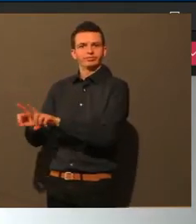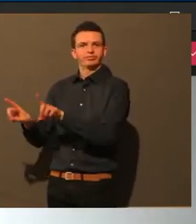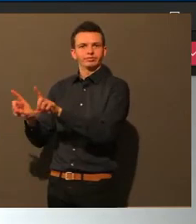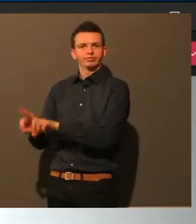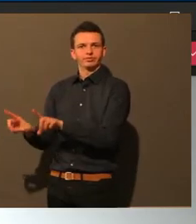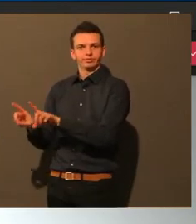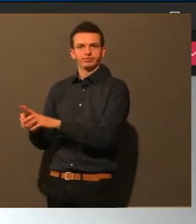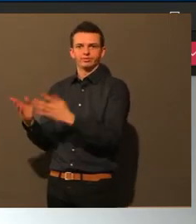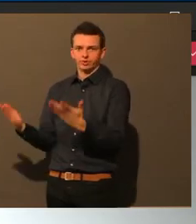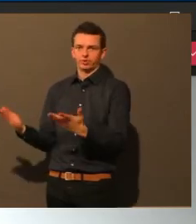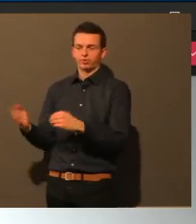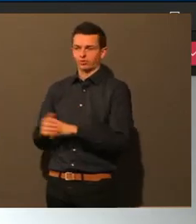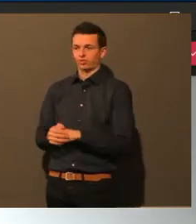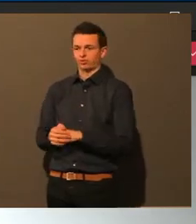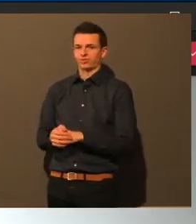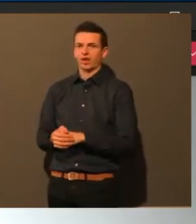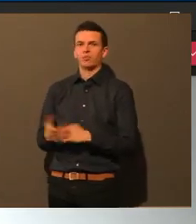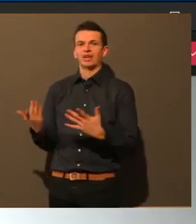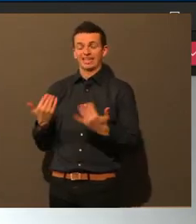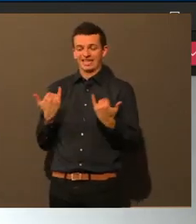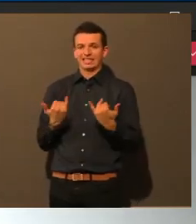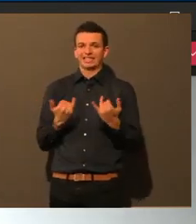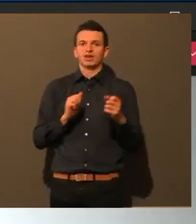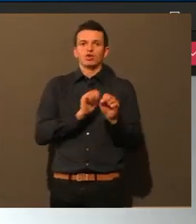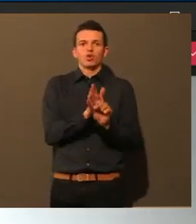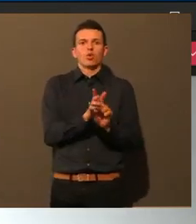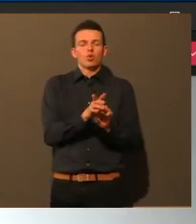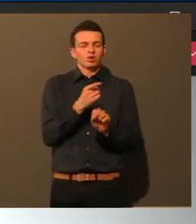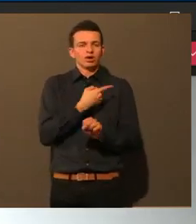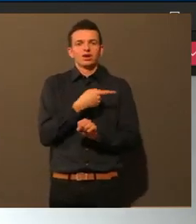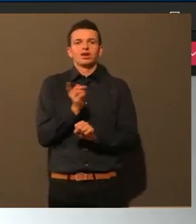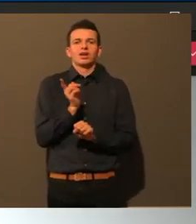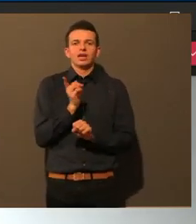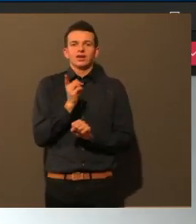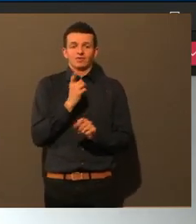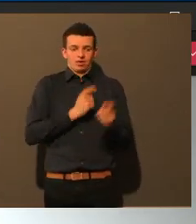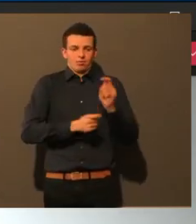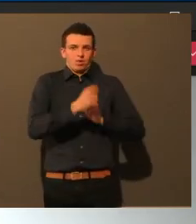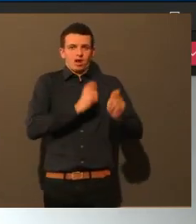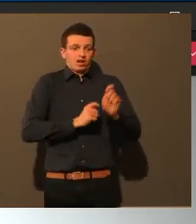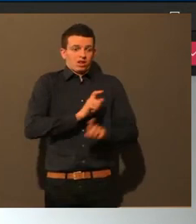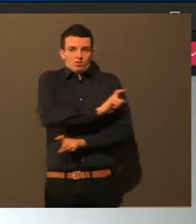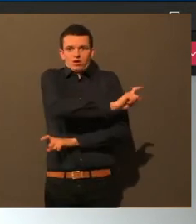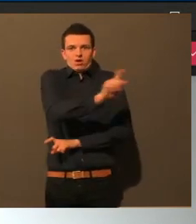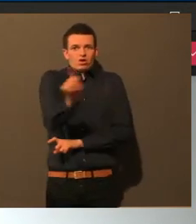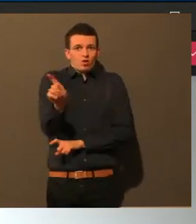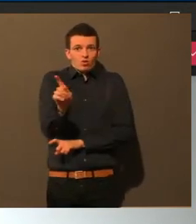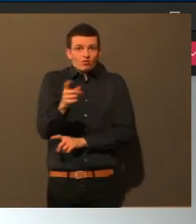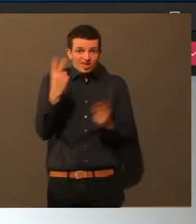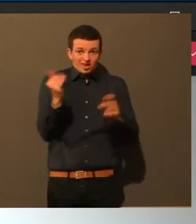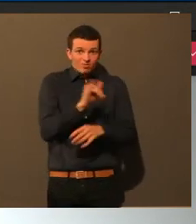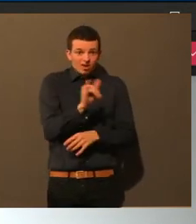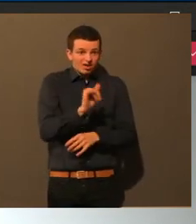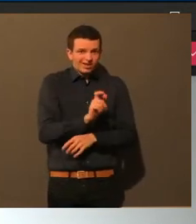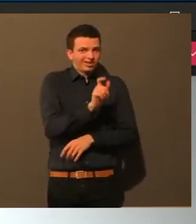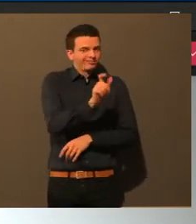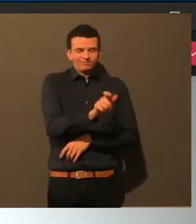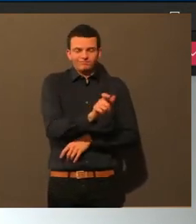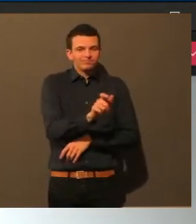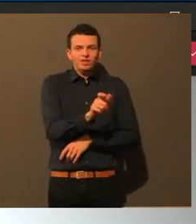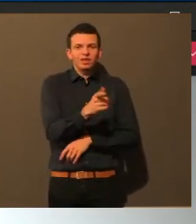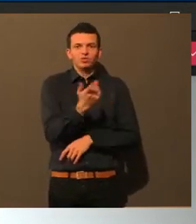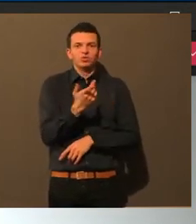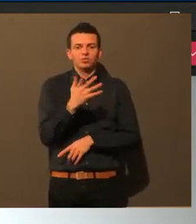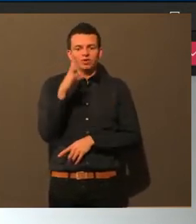wenn der Verlauf schwer werden könnte. Also sprich, wenn Atemnot-Symptome oder hohes Fieber auftritt, dann umgehend mit dem Arzt Kontakt